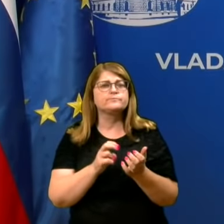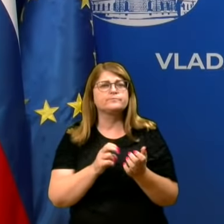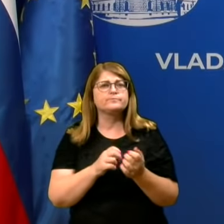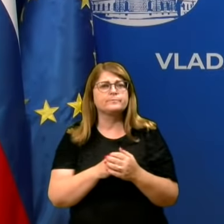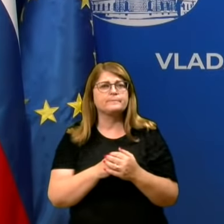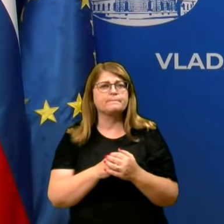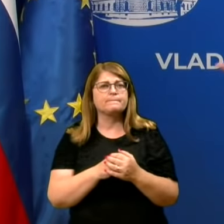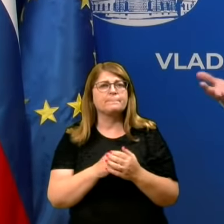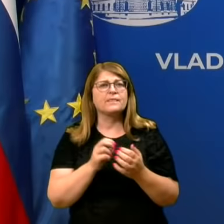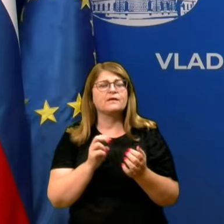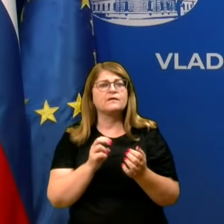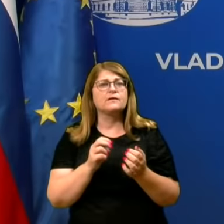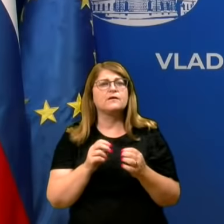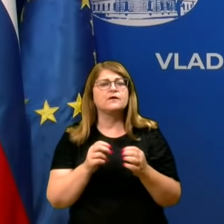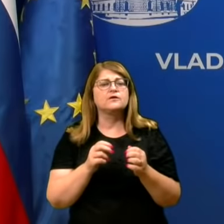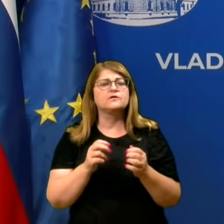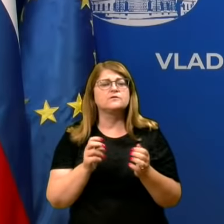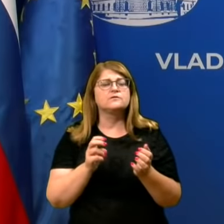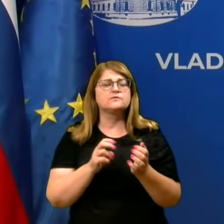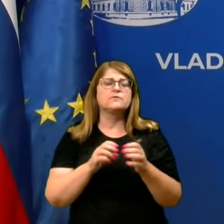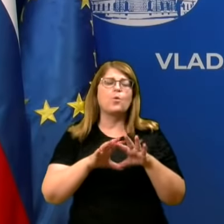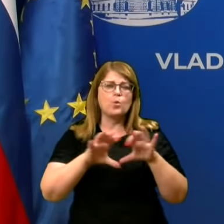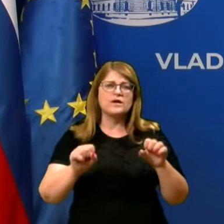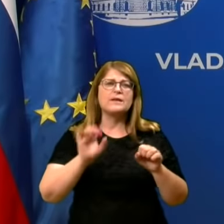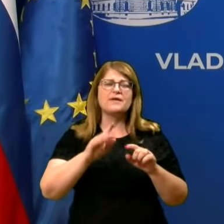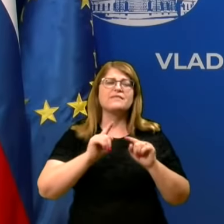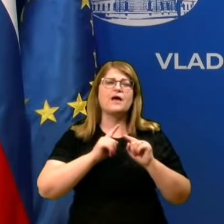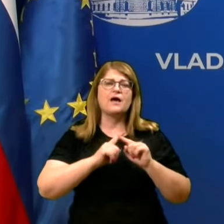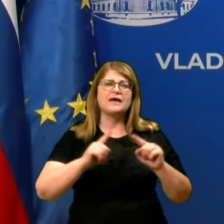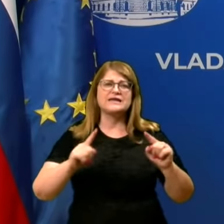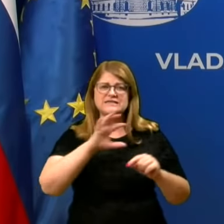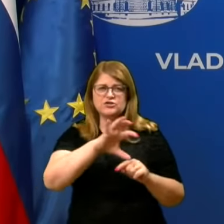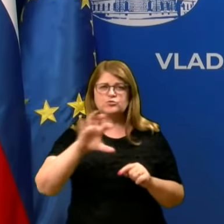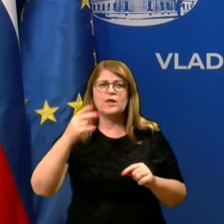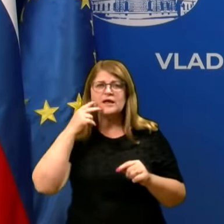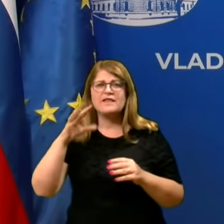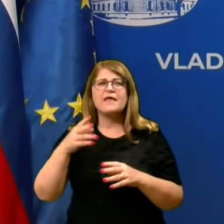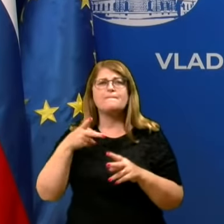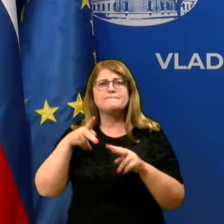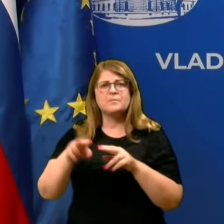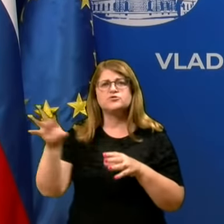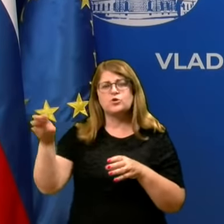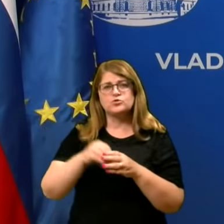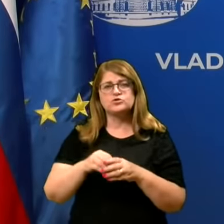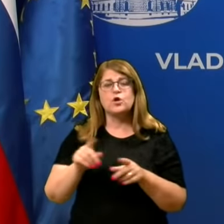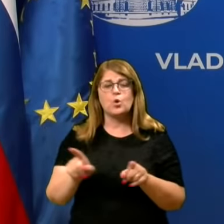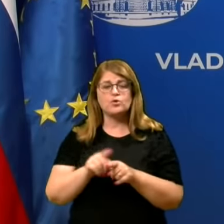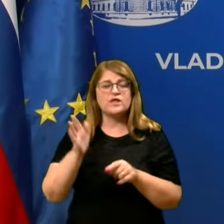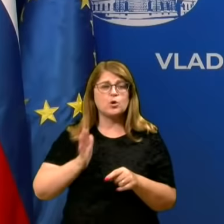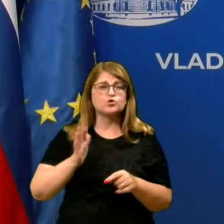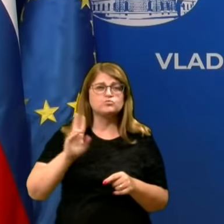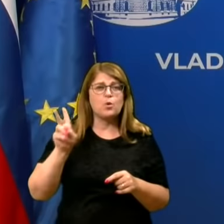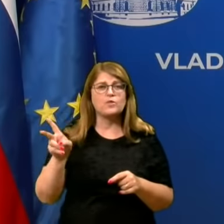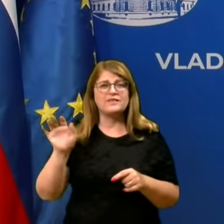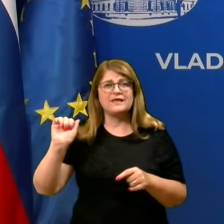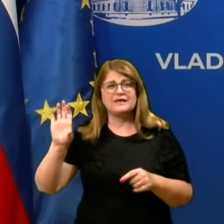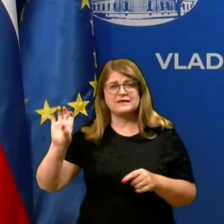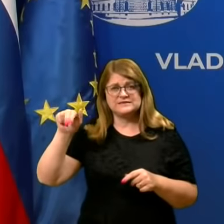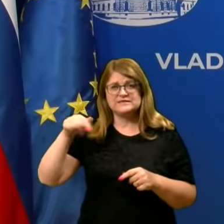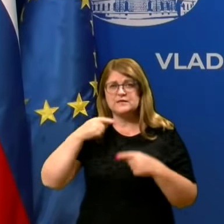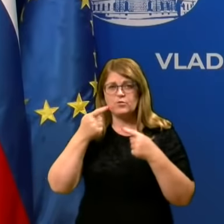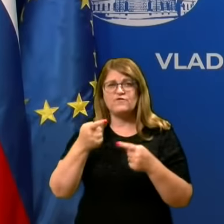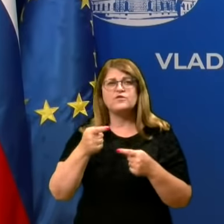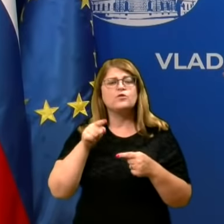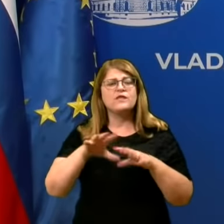ukrepe na različnih področjih, glede preprečevanje vnosa. Ampak, kako je rekel gospod Kacin, tle ukrepi morajo vedno biti